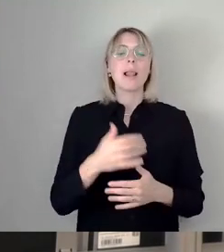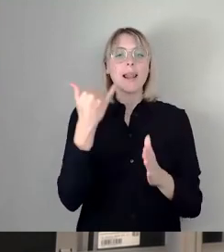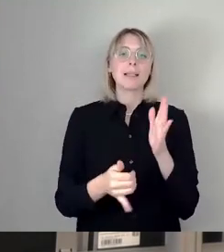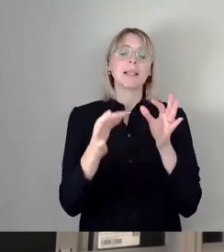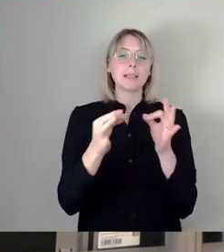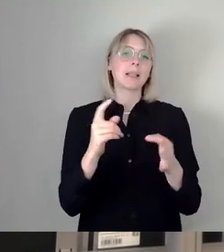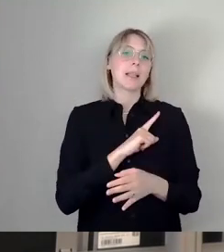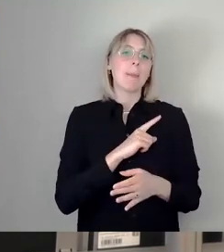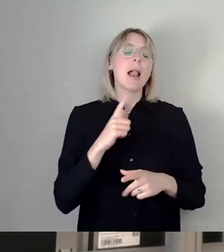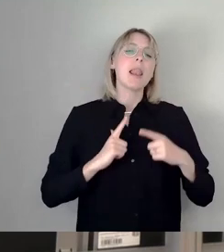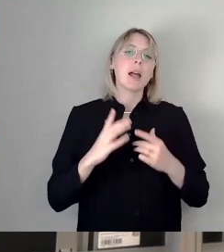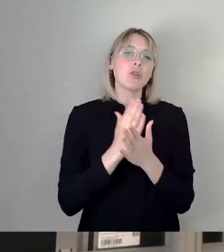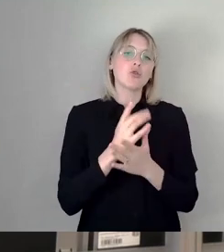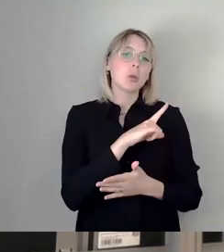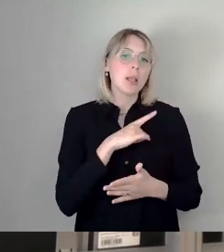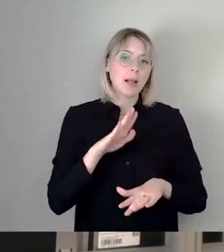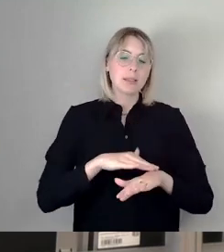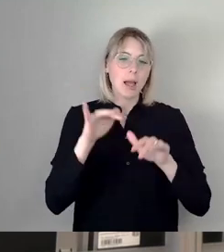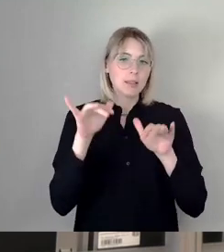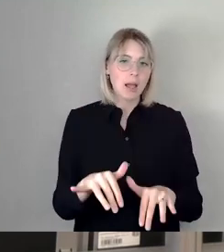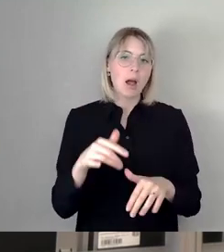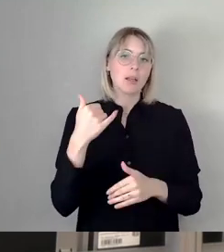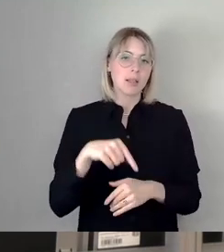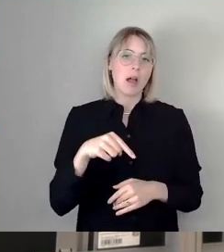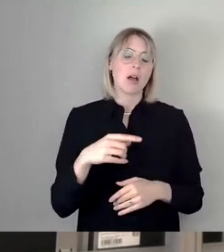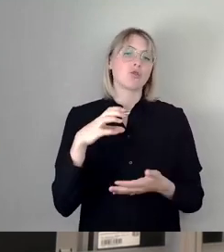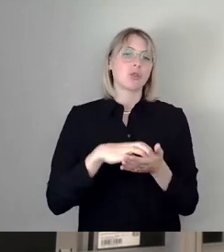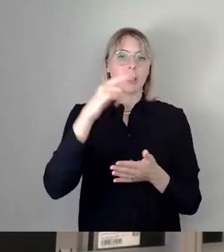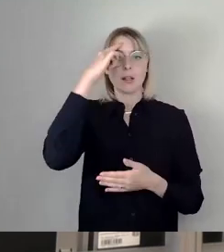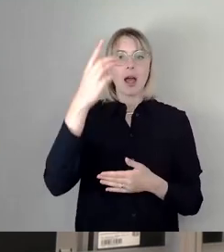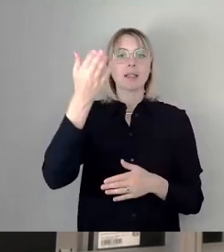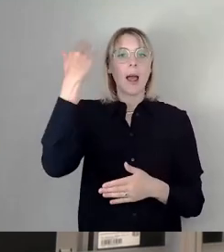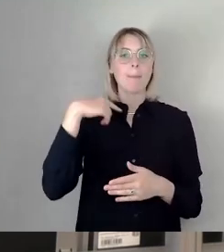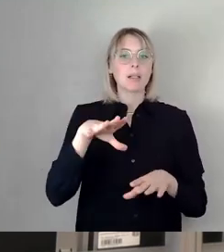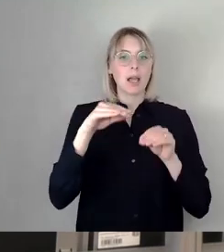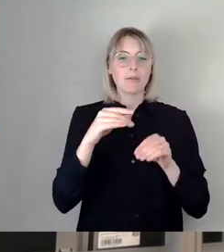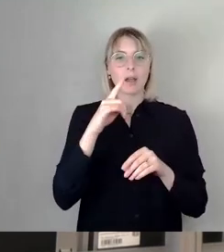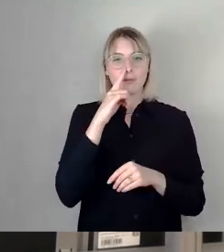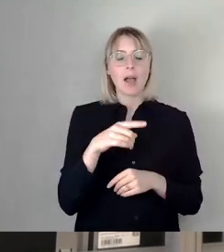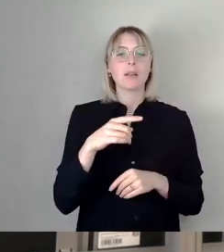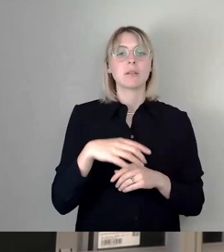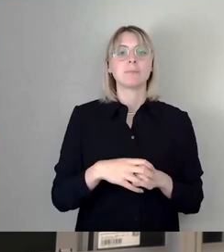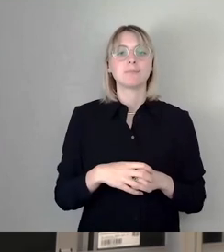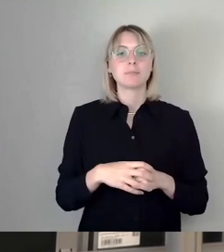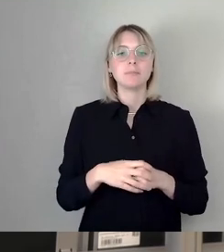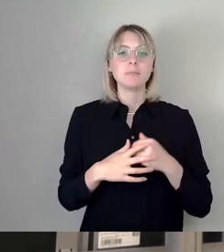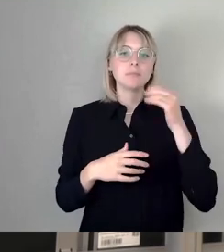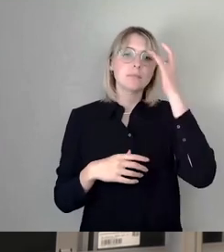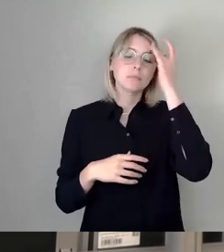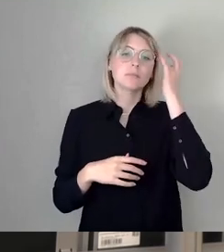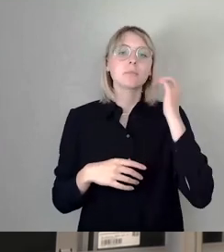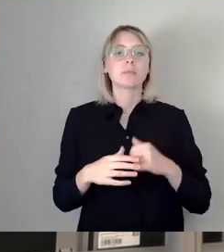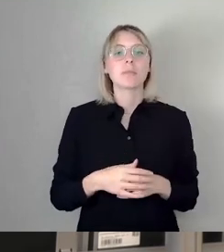Stadtrat. So, als ich hier angefangen habe, Herr Dr. Brauns, jetzt kommt was, passen Sie auf, ja, da saß ich